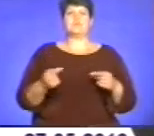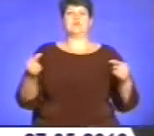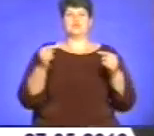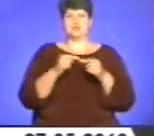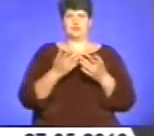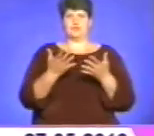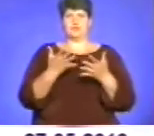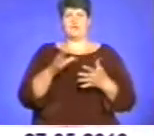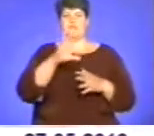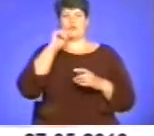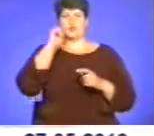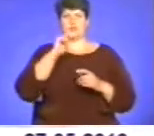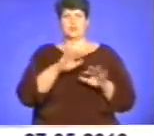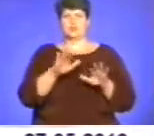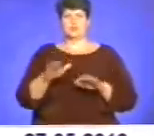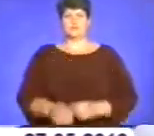всеукраїнському рівні.